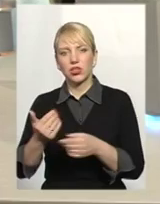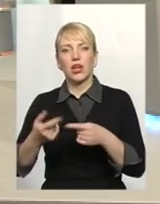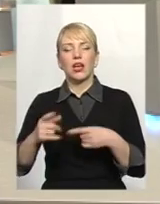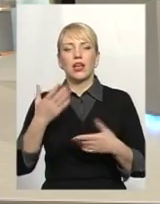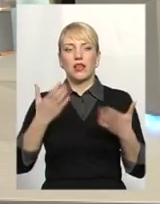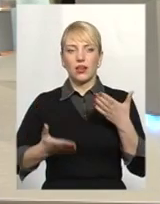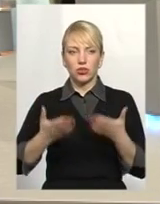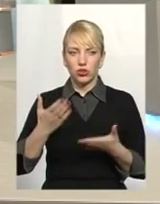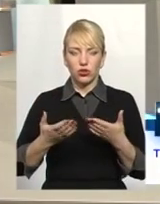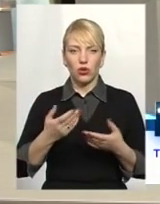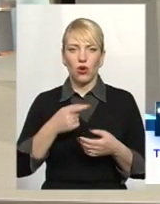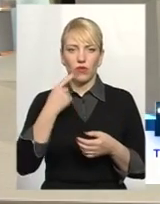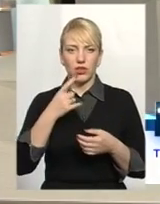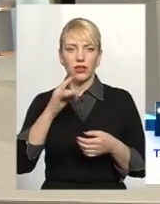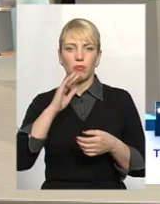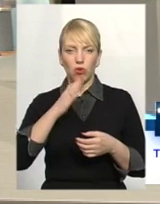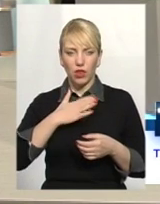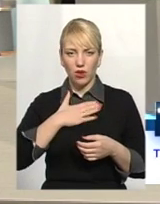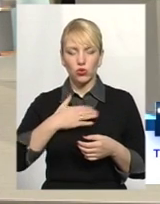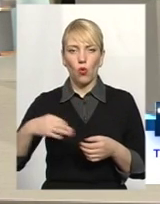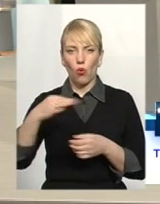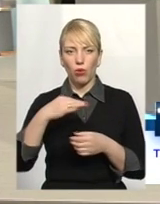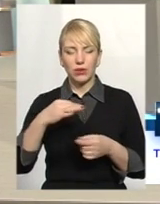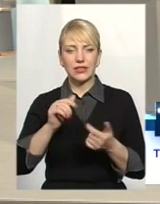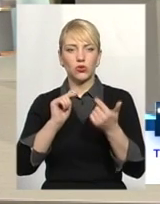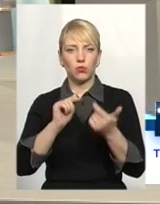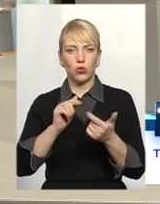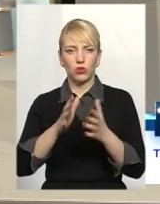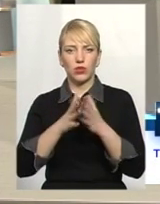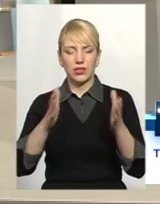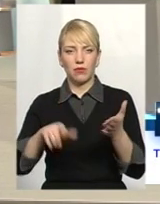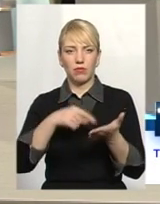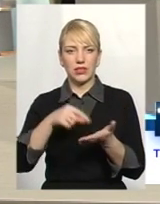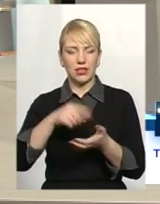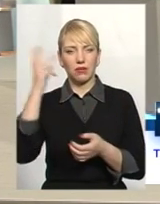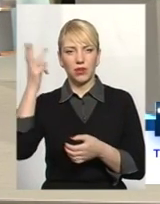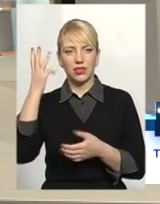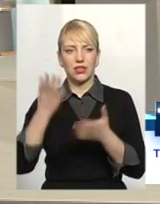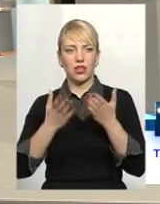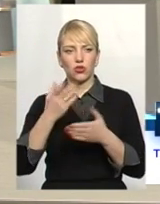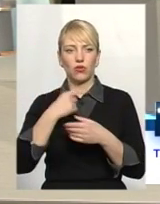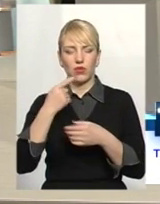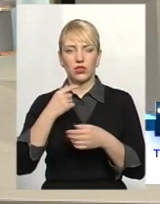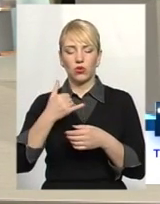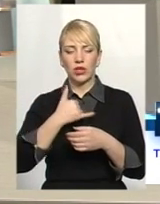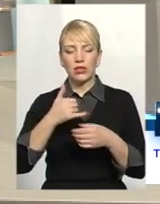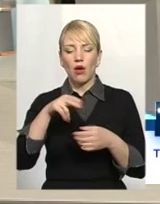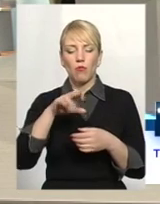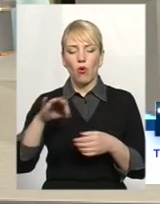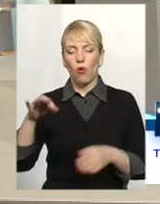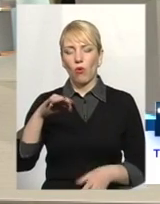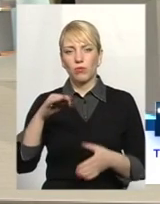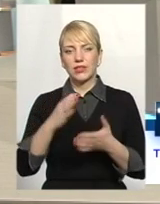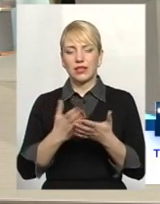в масштабах нашої області, ну, супротив більше всього йде в місті Хмельницькому. Якщо взяти в нас там по області, і